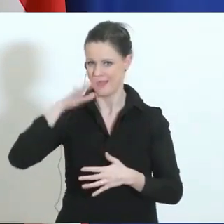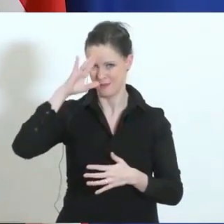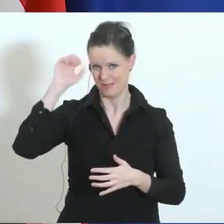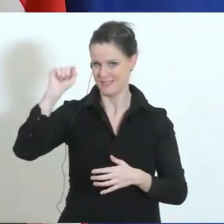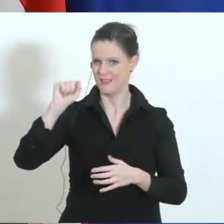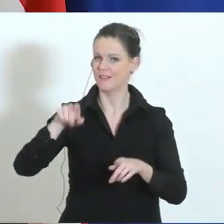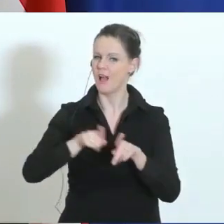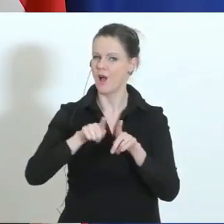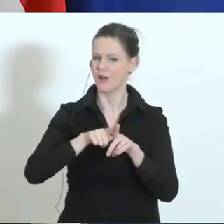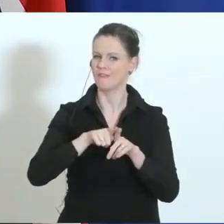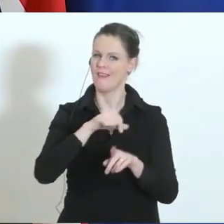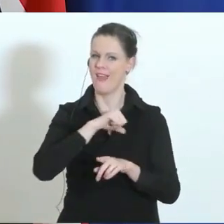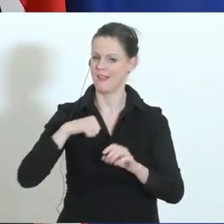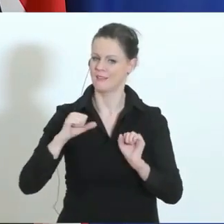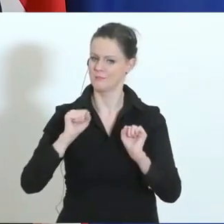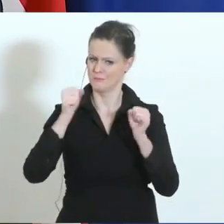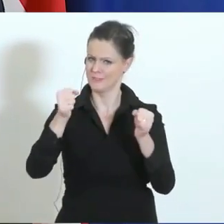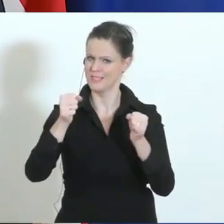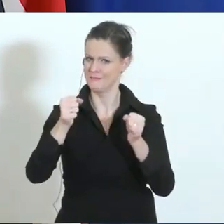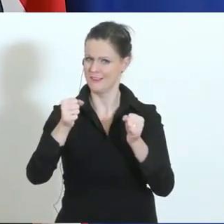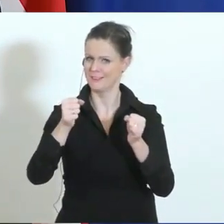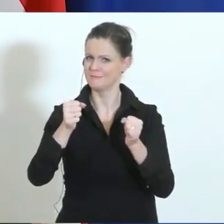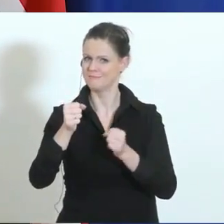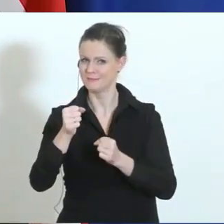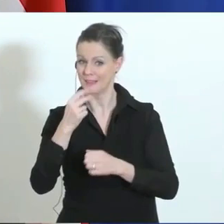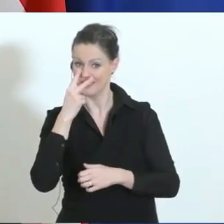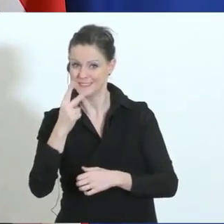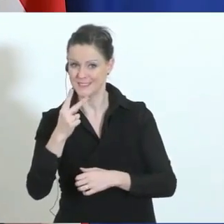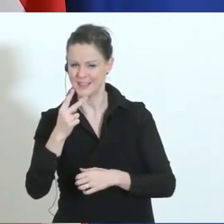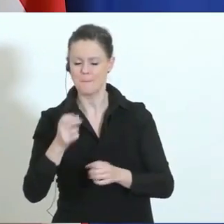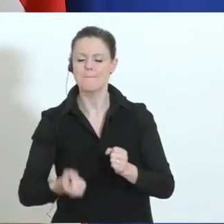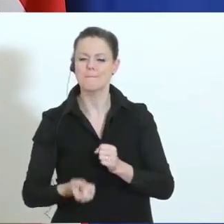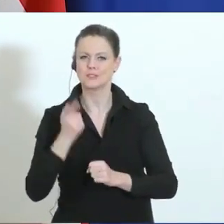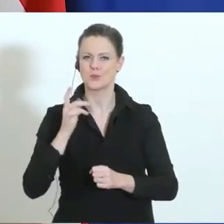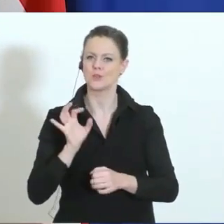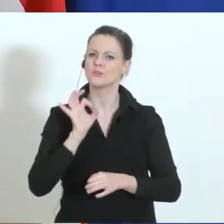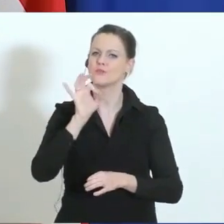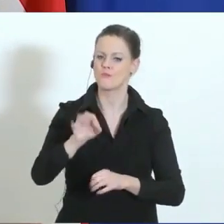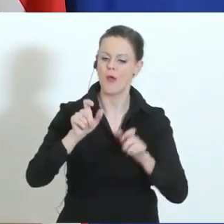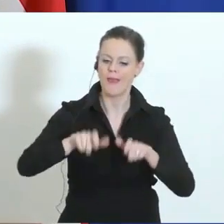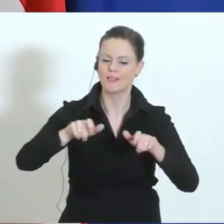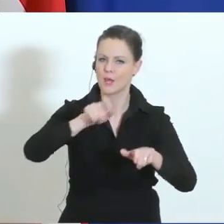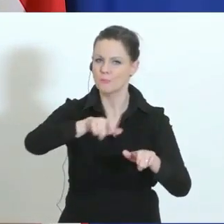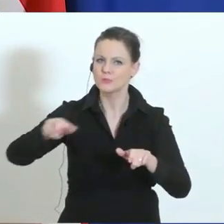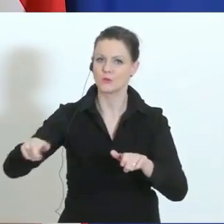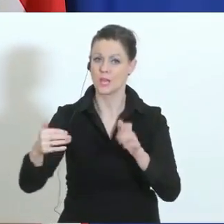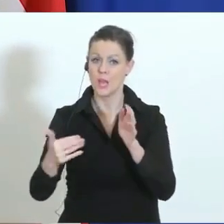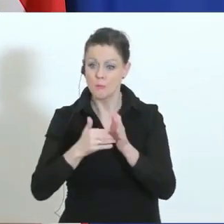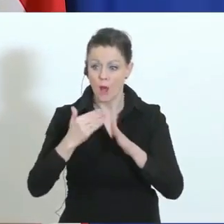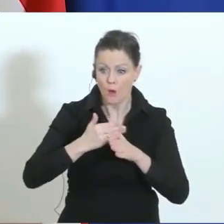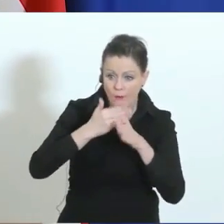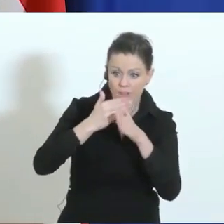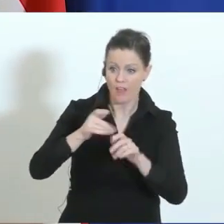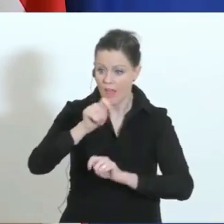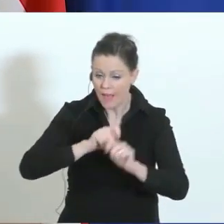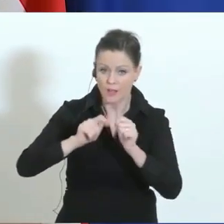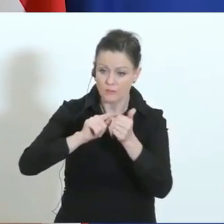eigene Initiative jetzt auch kennenlernen dürfen, die sich genau um diese Gruppe an älteren Menschen annimmt und schaut, ob die jetzt Hilfe beim Einkaufen etc. brauchen.